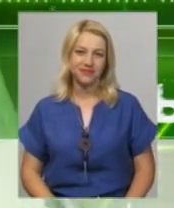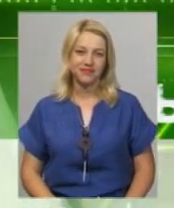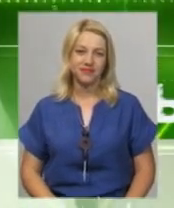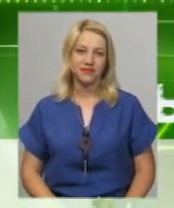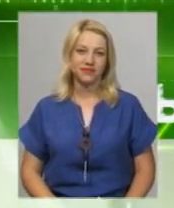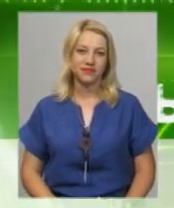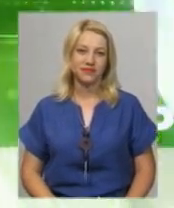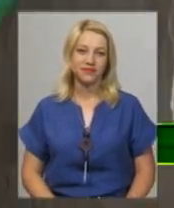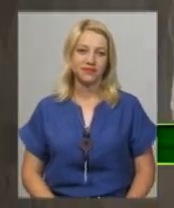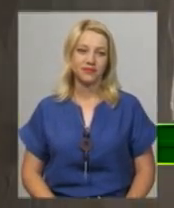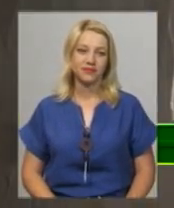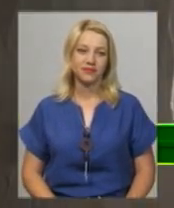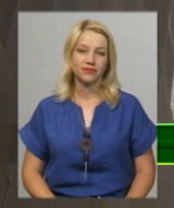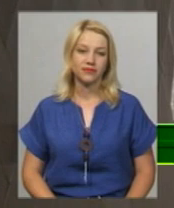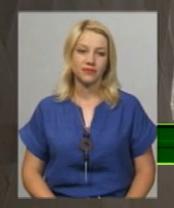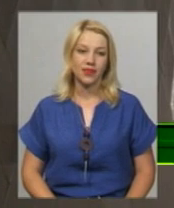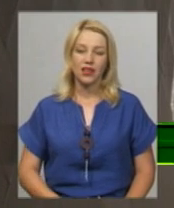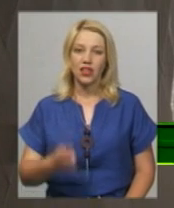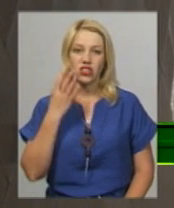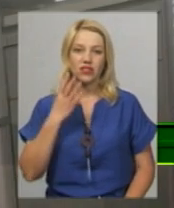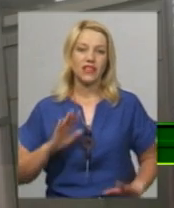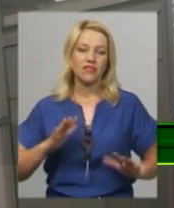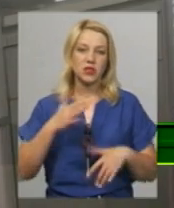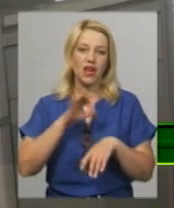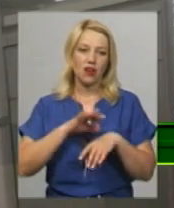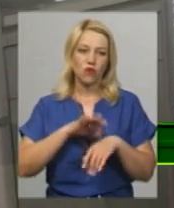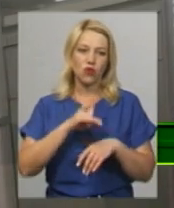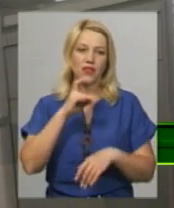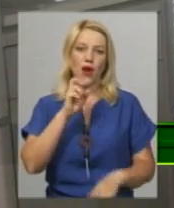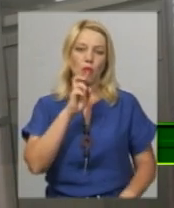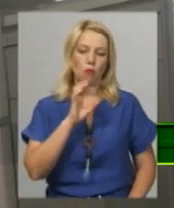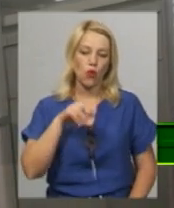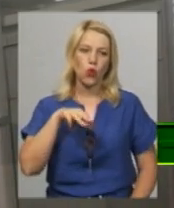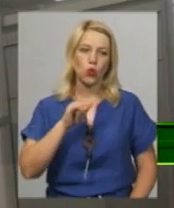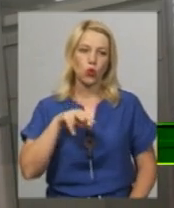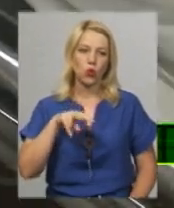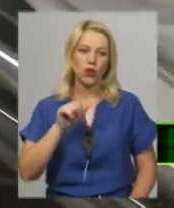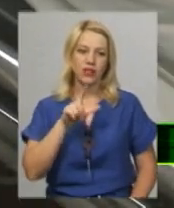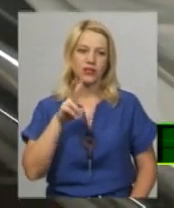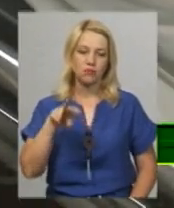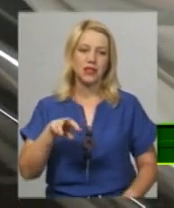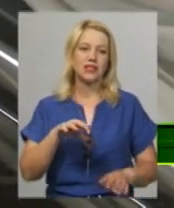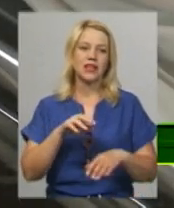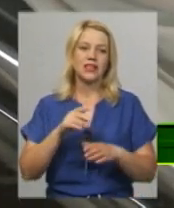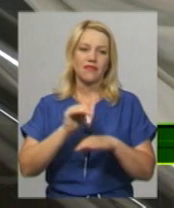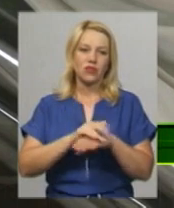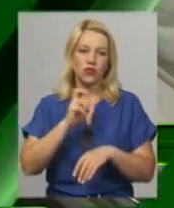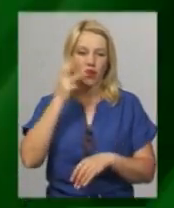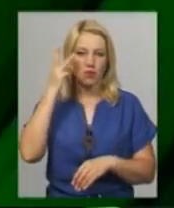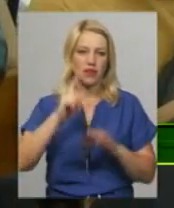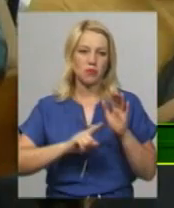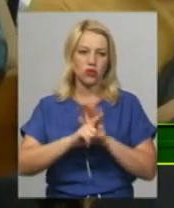Музика Четвертий випадок захворюваності на бутулізм зафіксували на Хмельниччині від початку року.